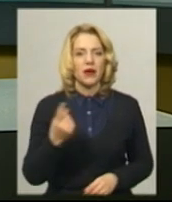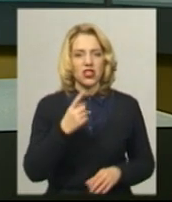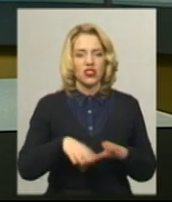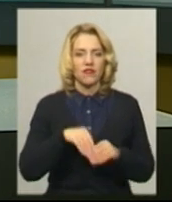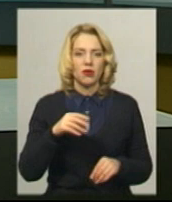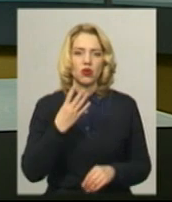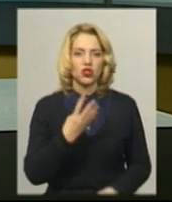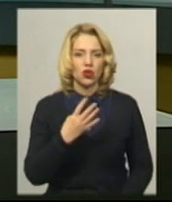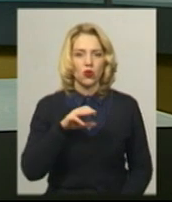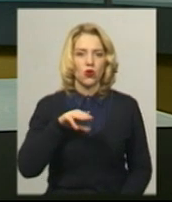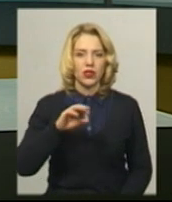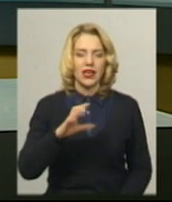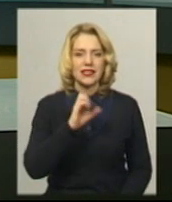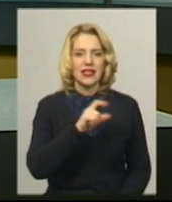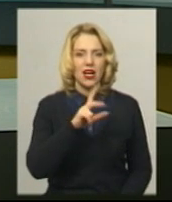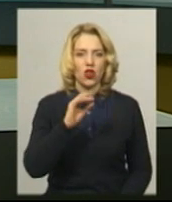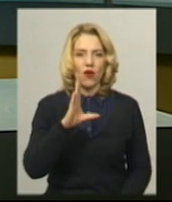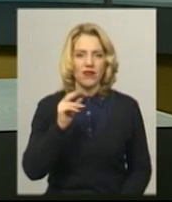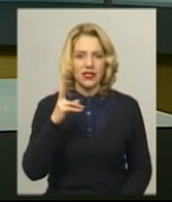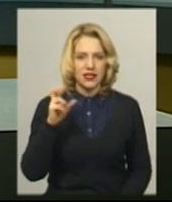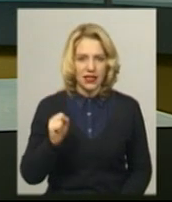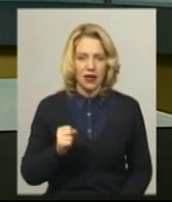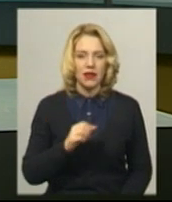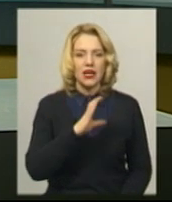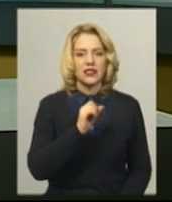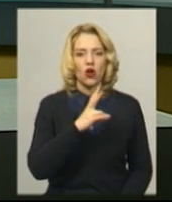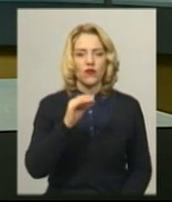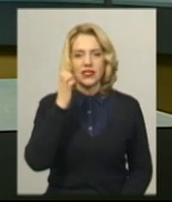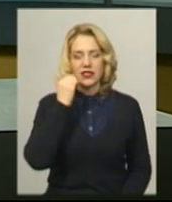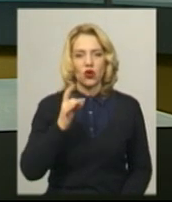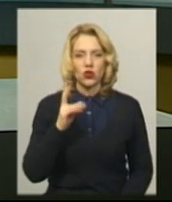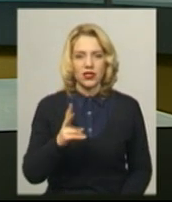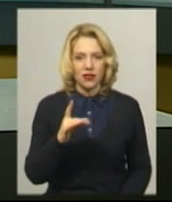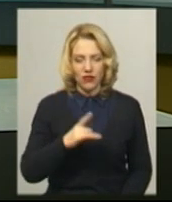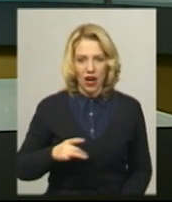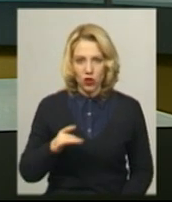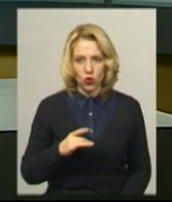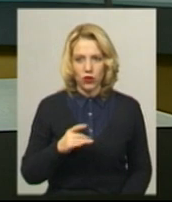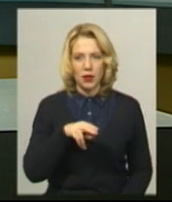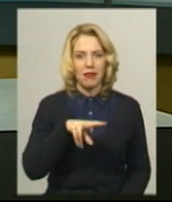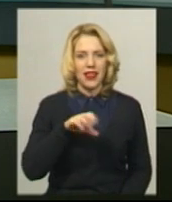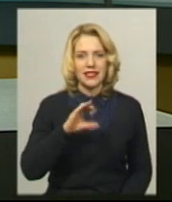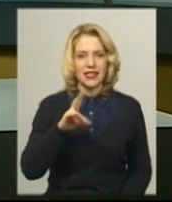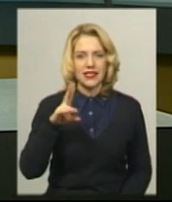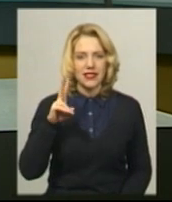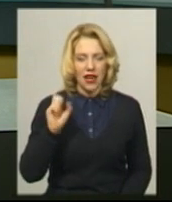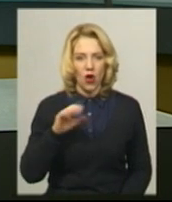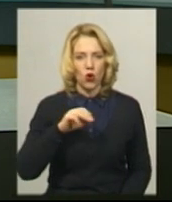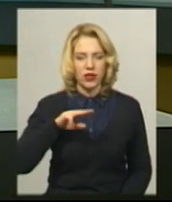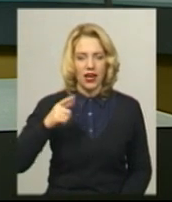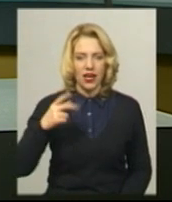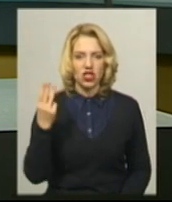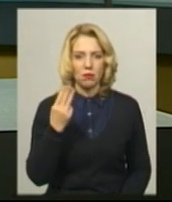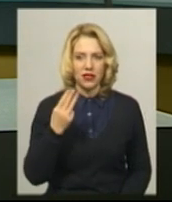Це Сахновецька ОТГ із Яславського району, Сахновецька громада у Староконстантинівському районі Плесенська ОТГ на Шепотівщині,